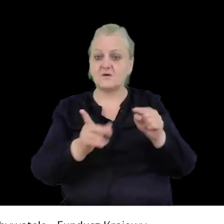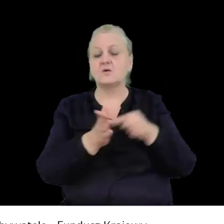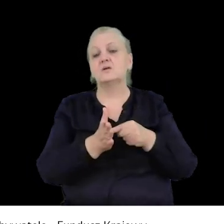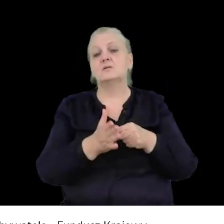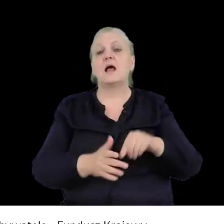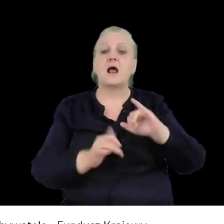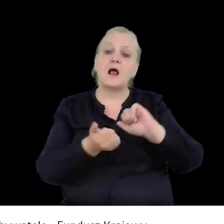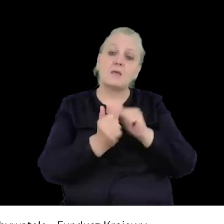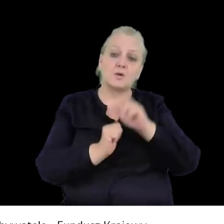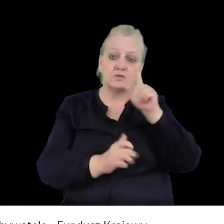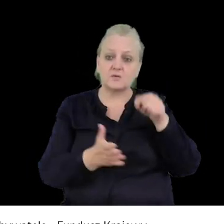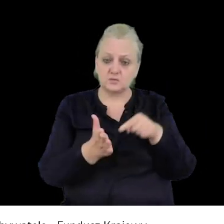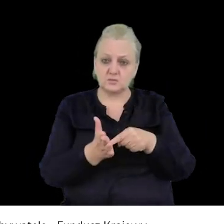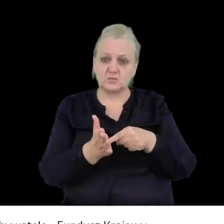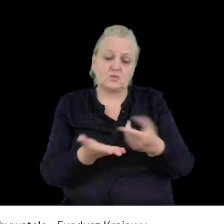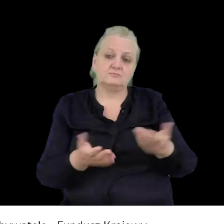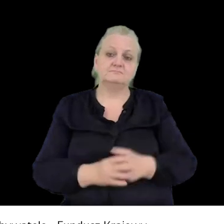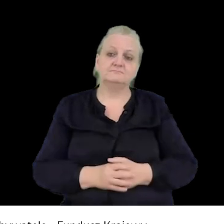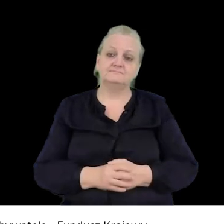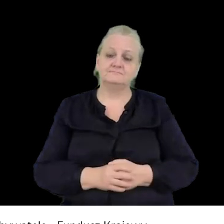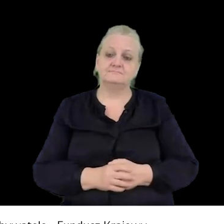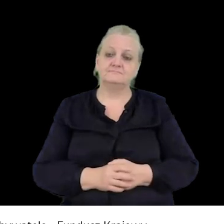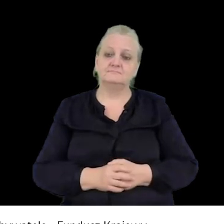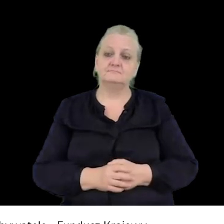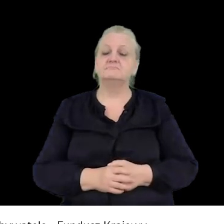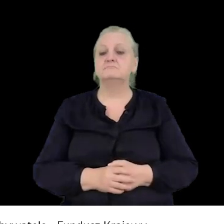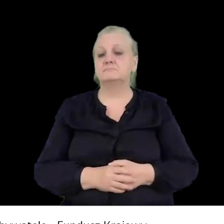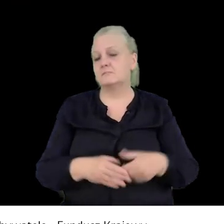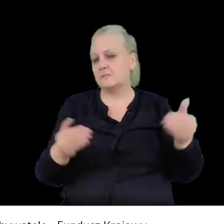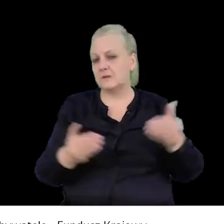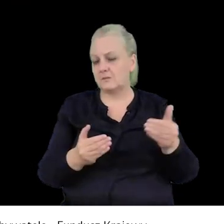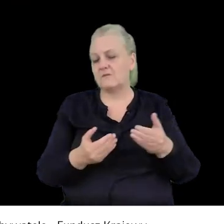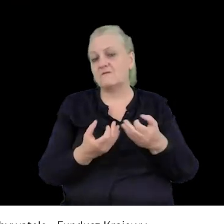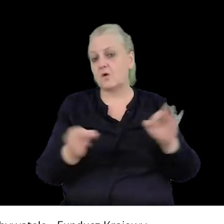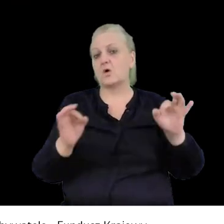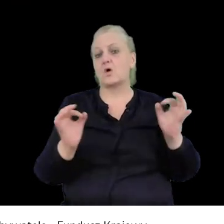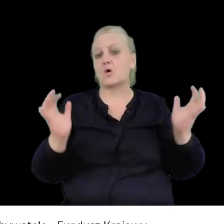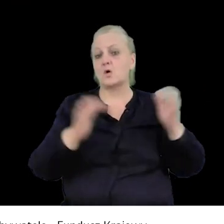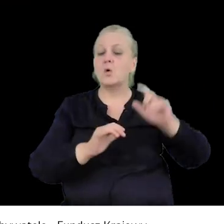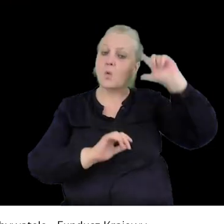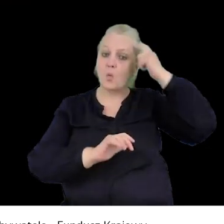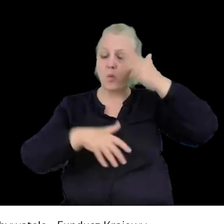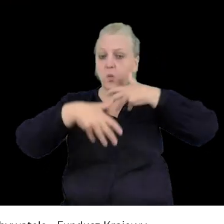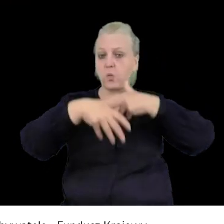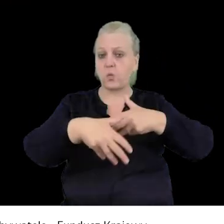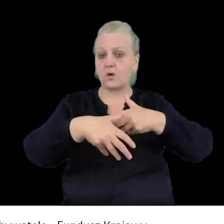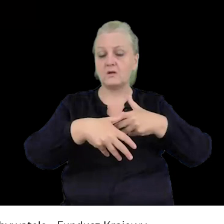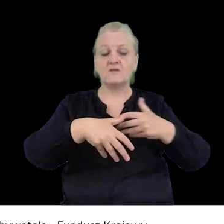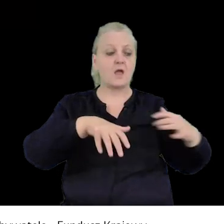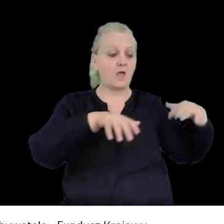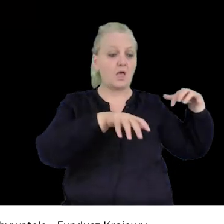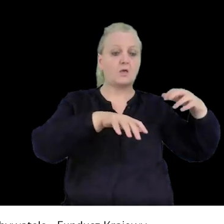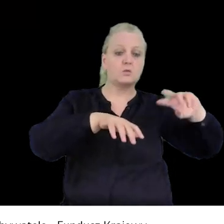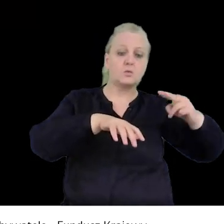widoczna, to wtedy siłą rzeczy, wolność zgromadzeń głównej demonstracji jest naruszona przez